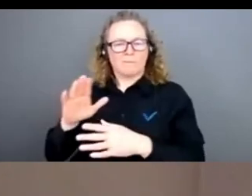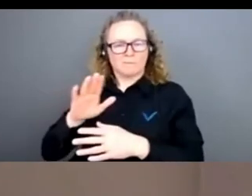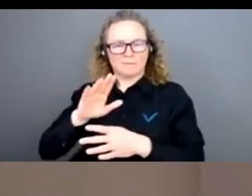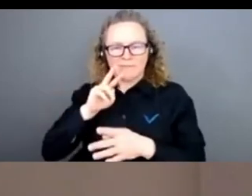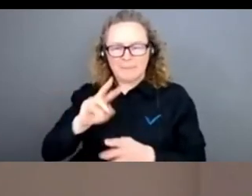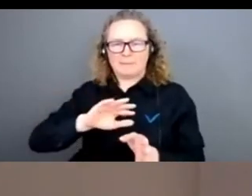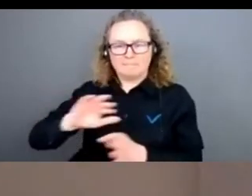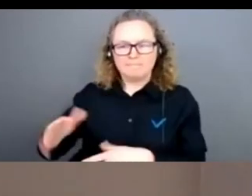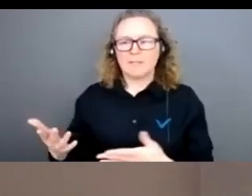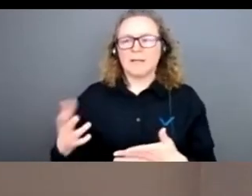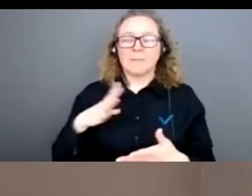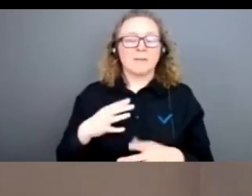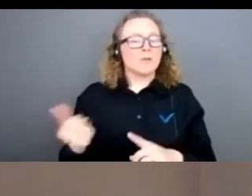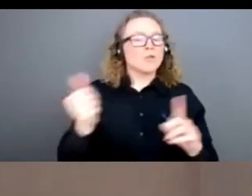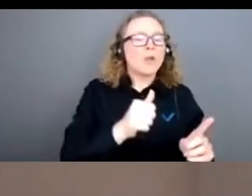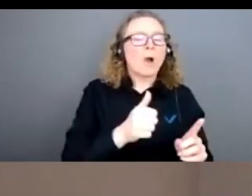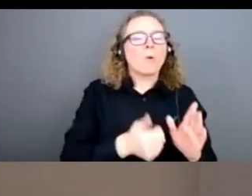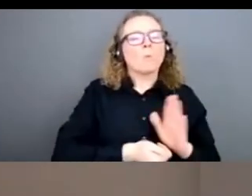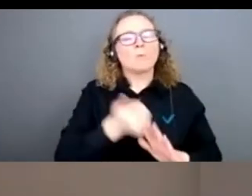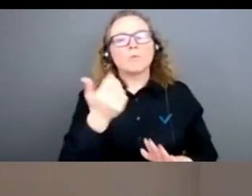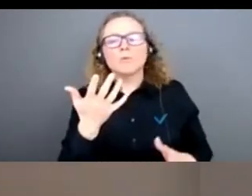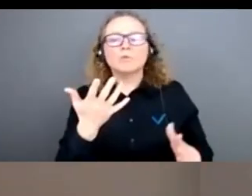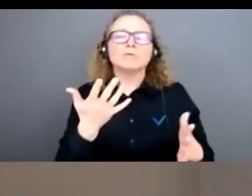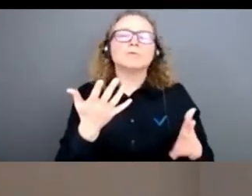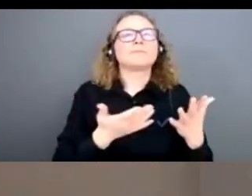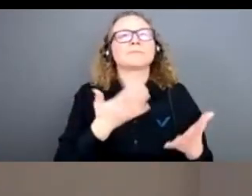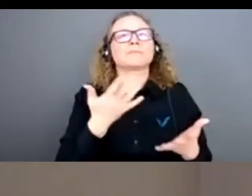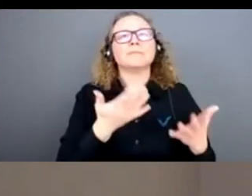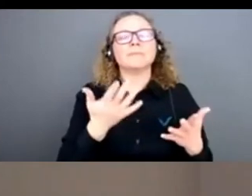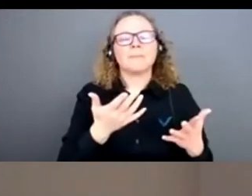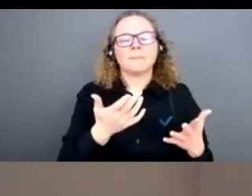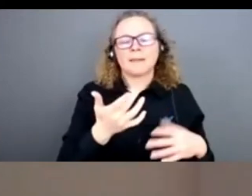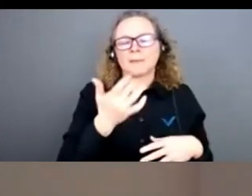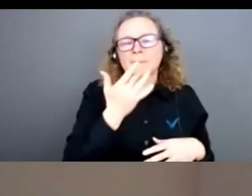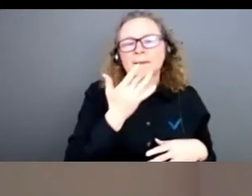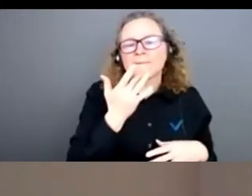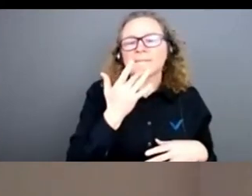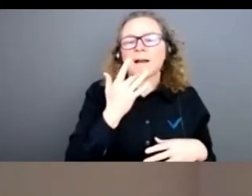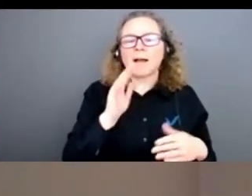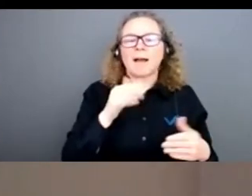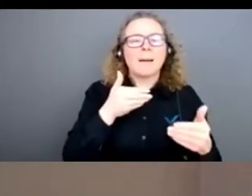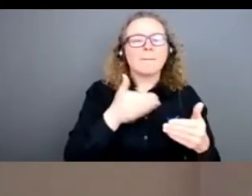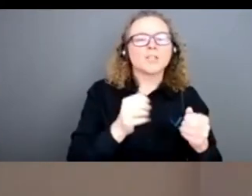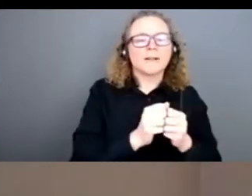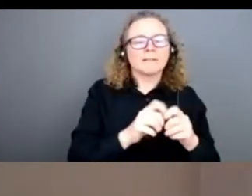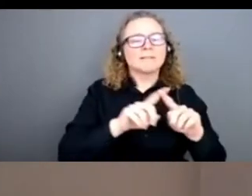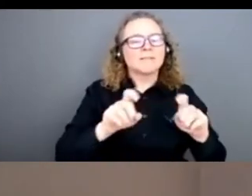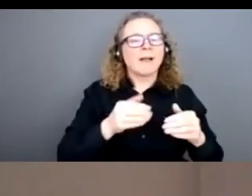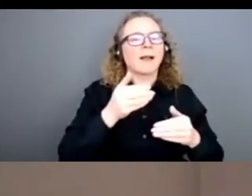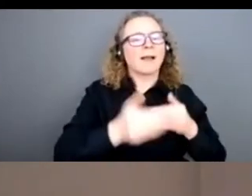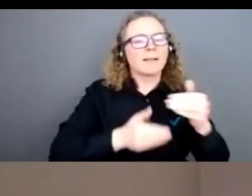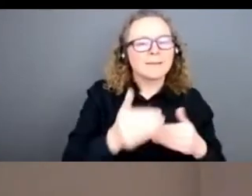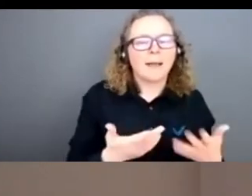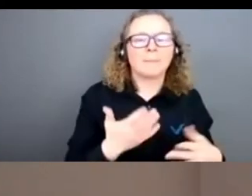'intéresser à l'action directe, quand d'autres vont, au contraire, plutôt privilégier l'approche par étapes,'approche douce,